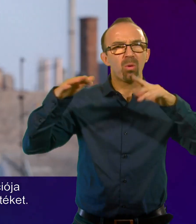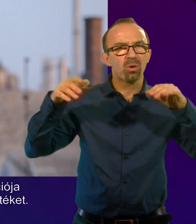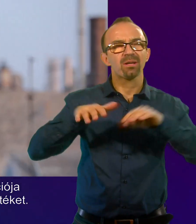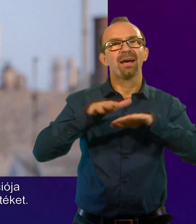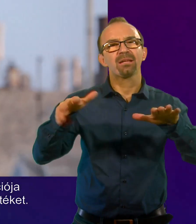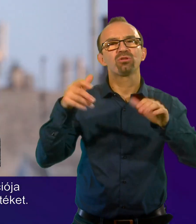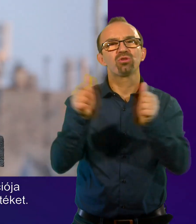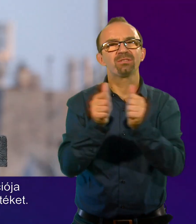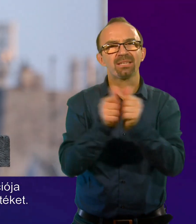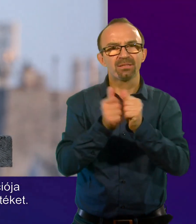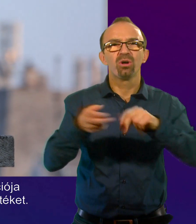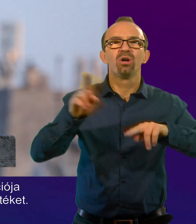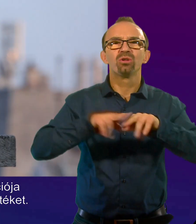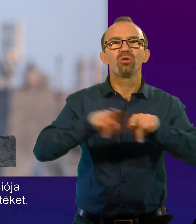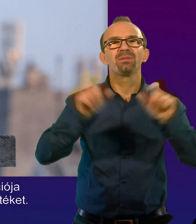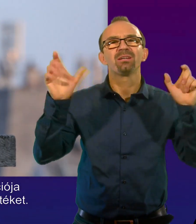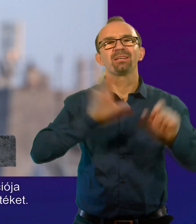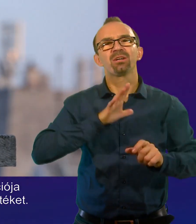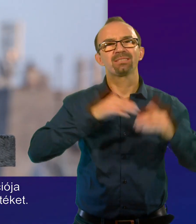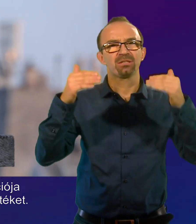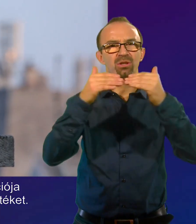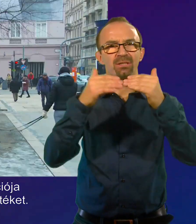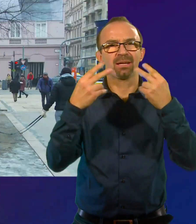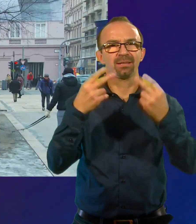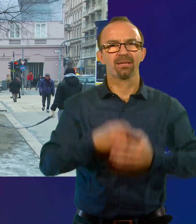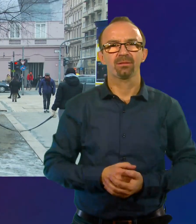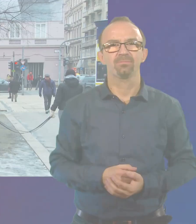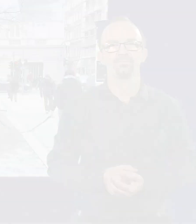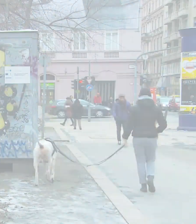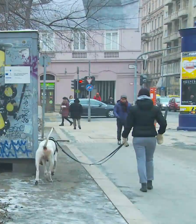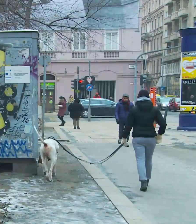átlagos koncentrációja meghaladta a riasztási küszöbértéket.